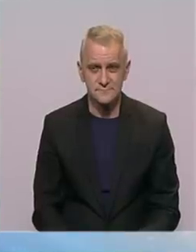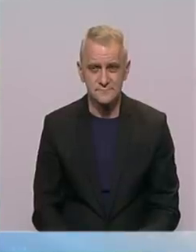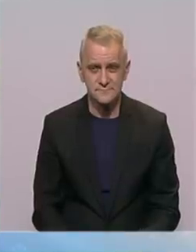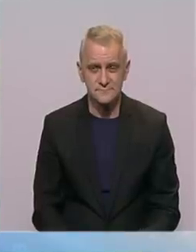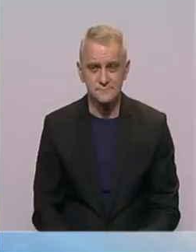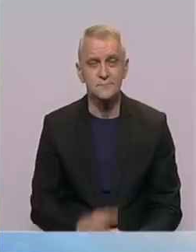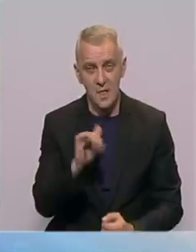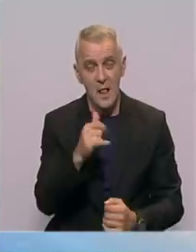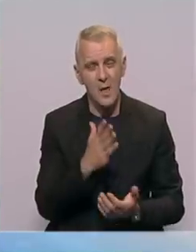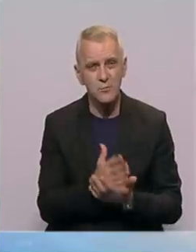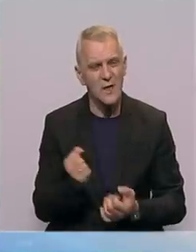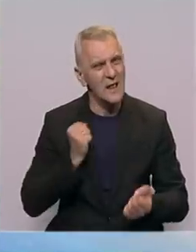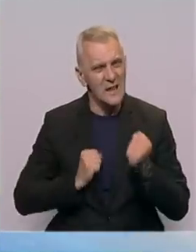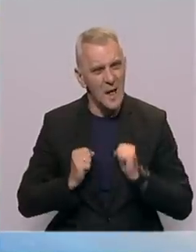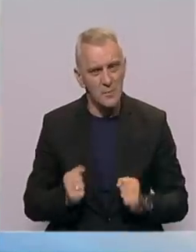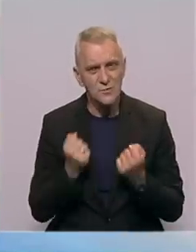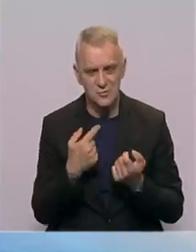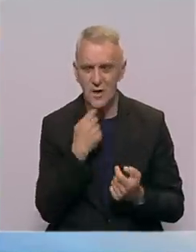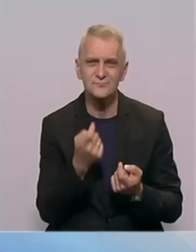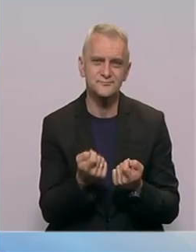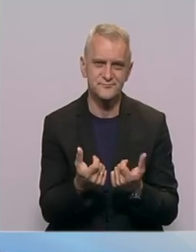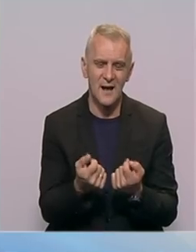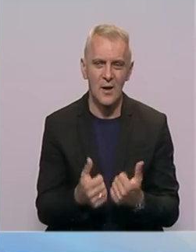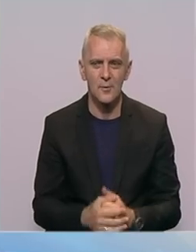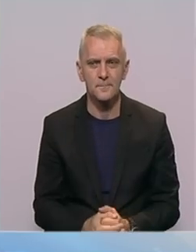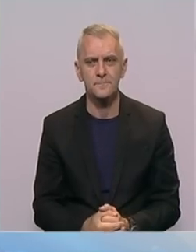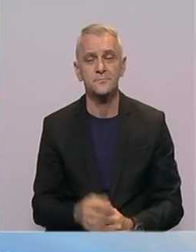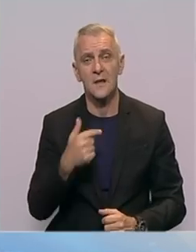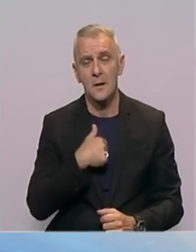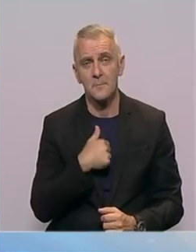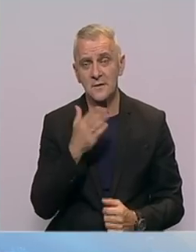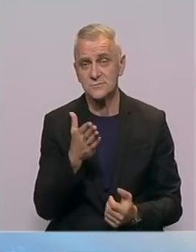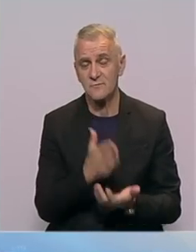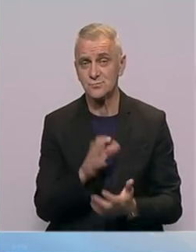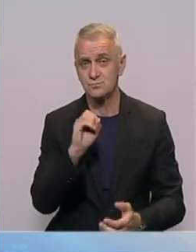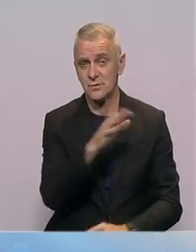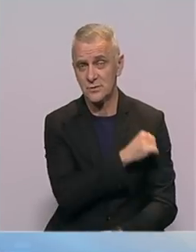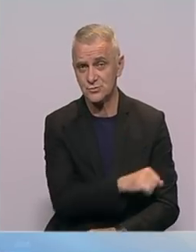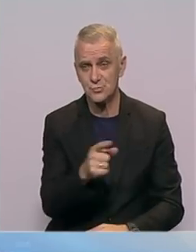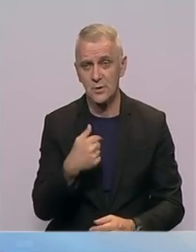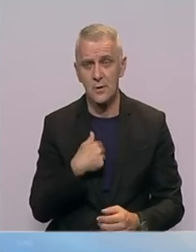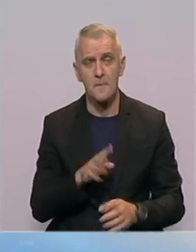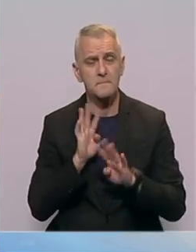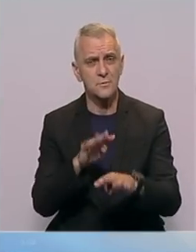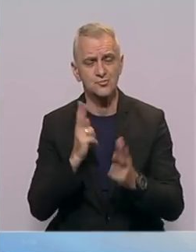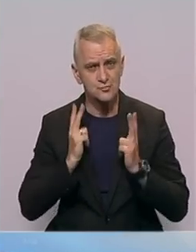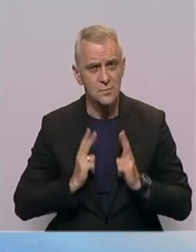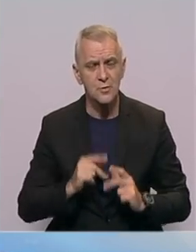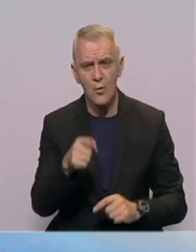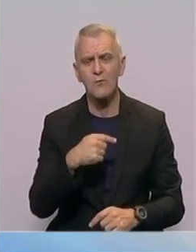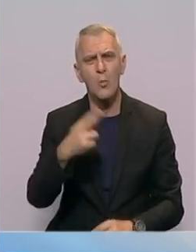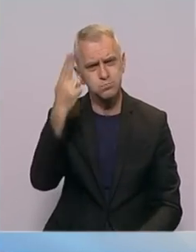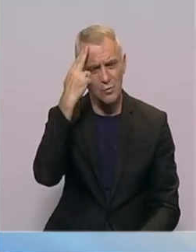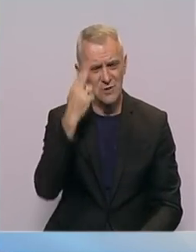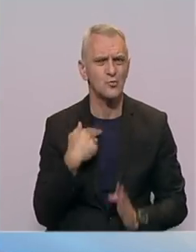Bude li naporno? Pa, malo. Pa, evo, mi smo već 15. godina kako učesnijemo na mašu mira, već nam je ta ruta poznata.